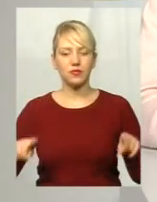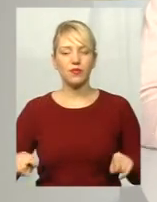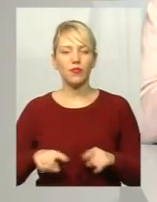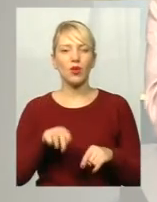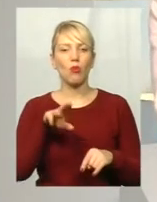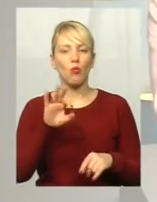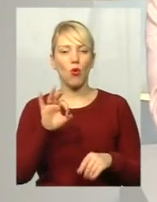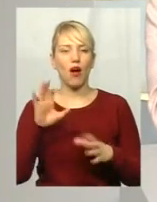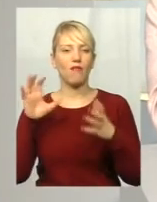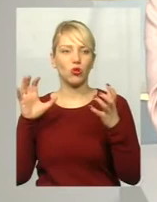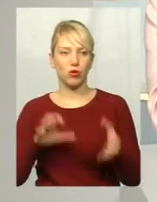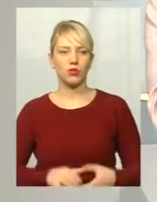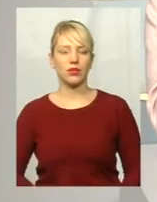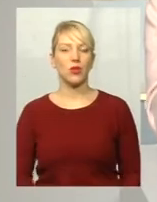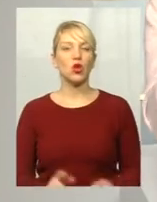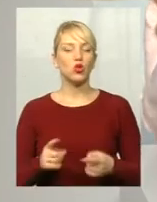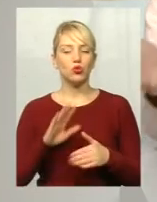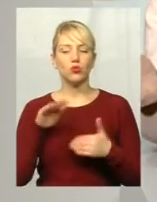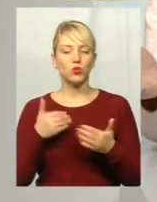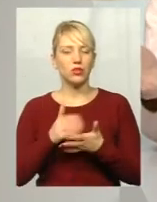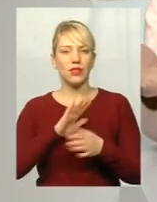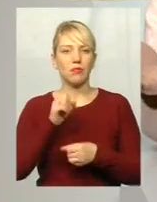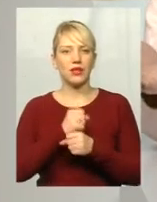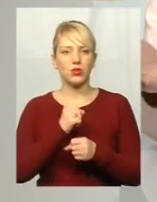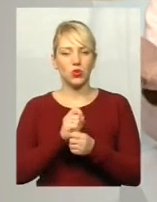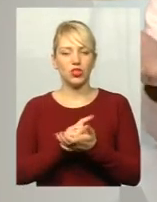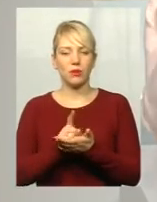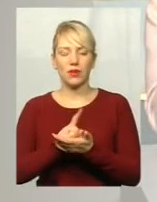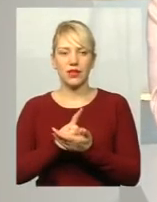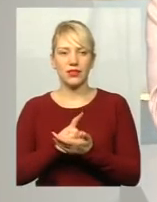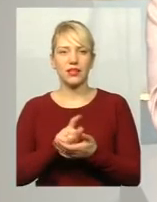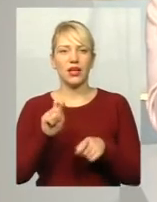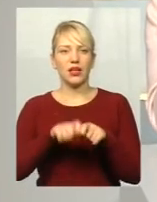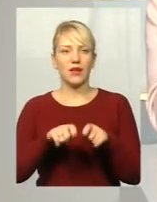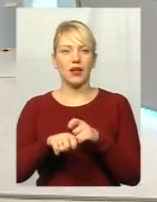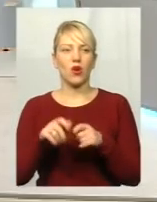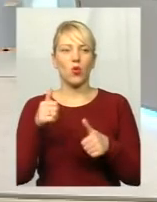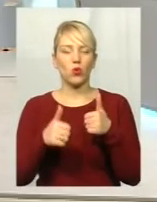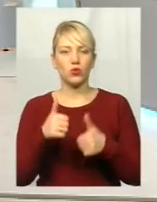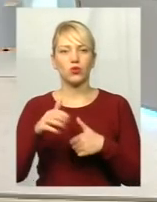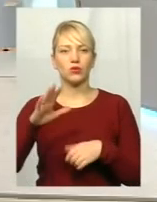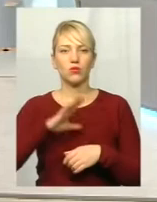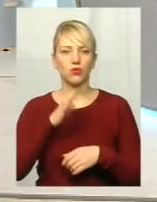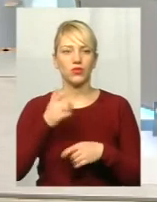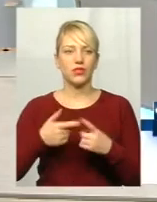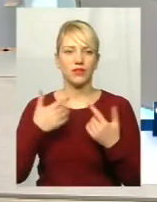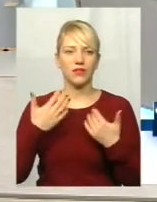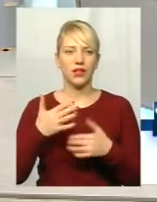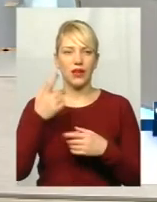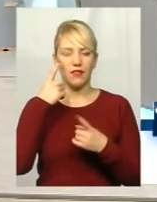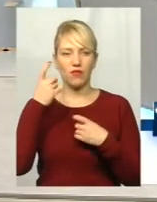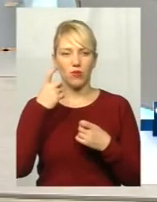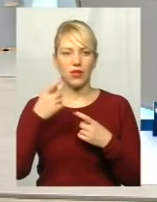Ну знову таки, конкурс відбувся по GPS-трекерам, чи там фірмі, яка має це все, ця вся інформація має